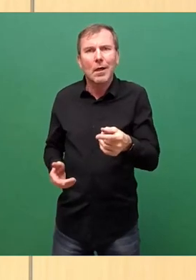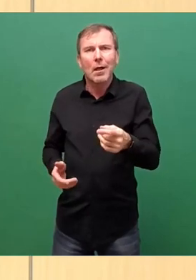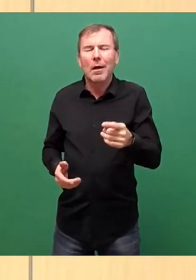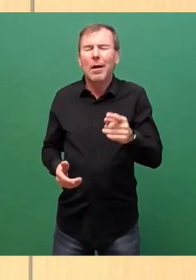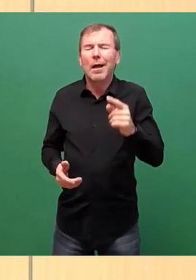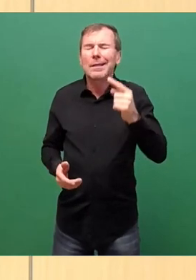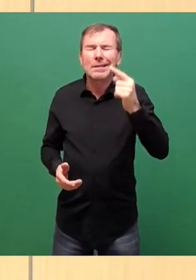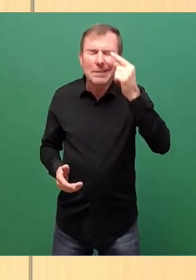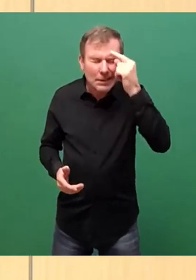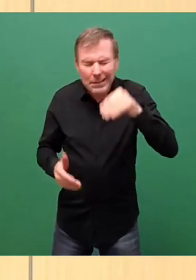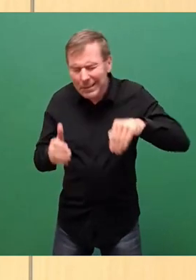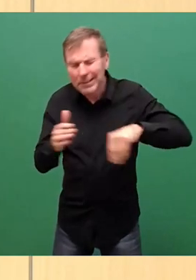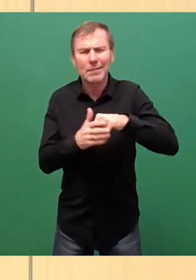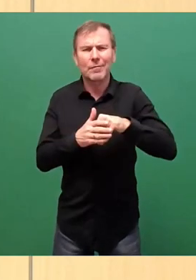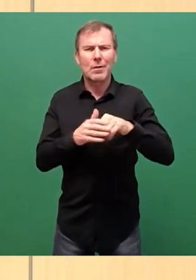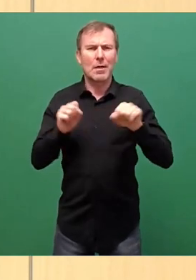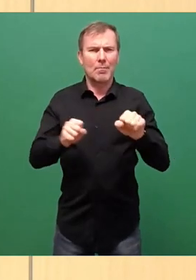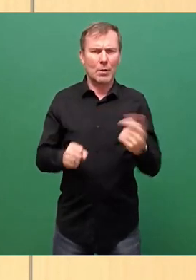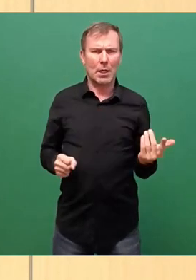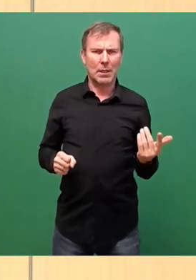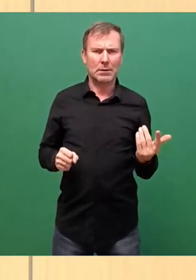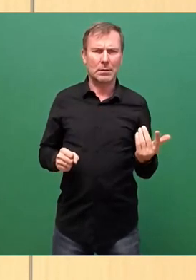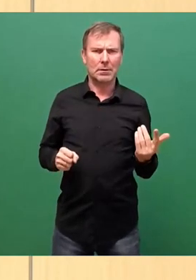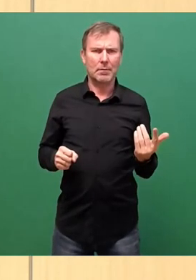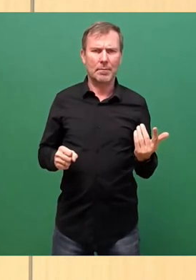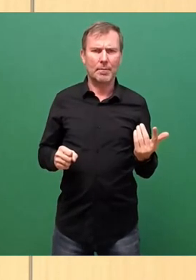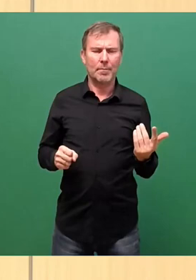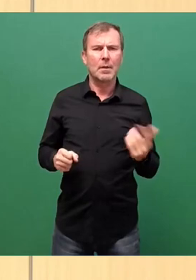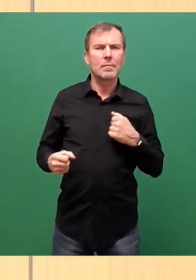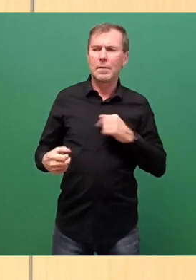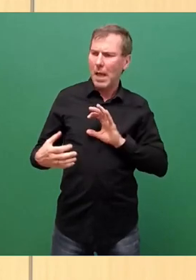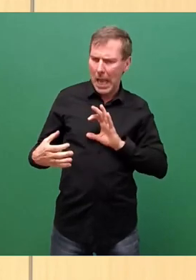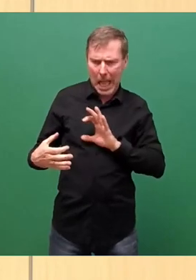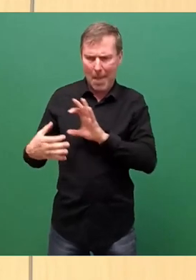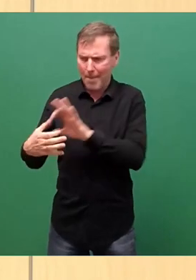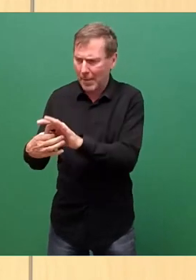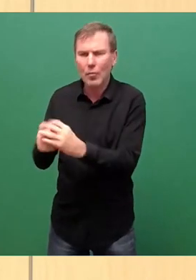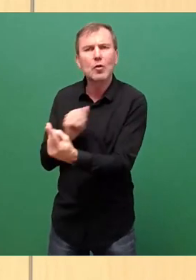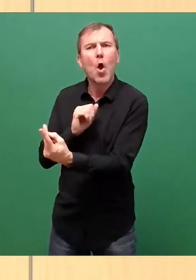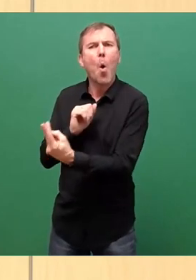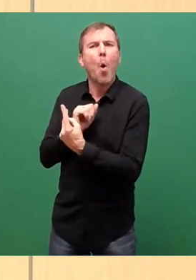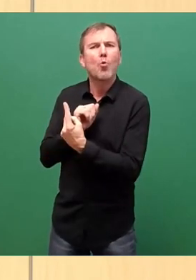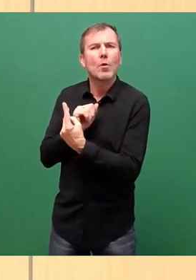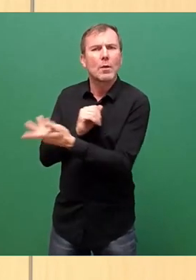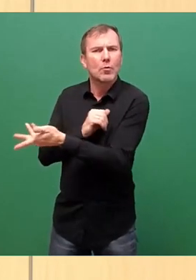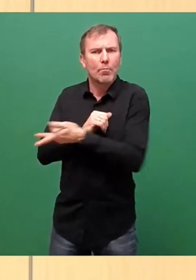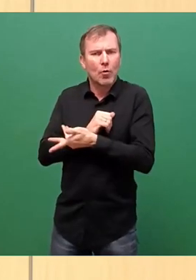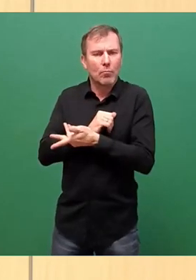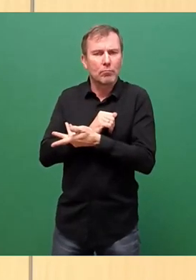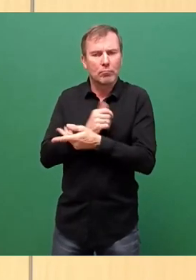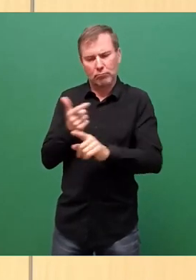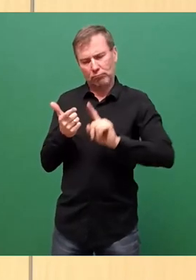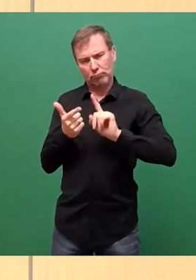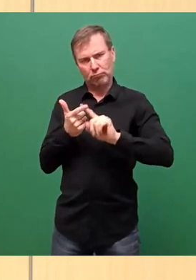Instrument, um eine Bindung an die Kundin zu bekommen. Daneben haben wir mit